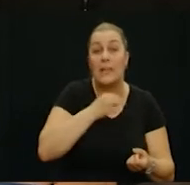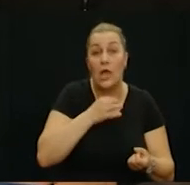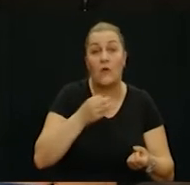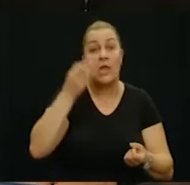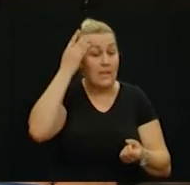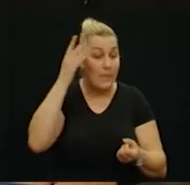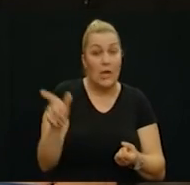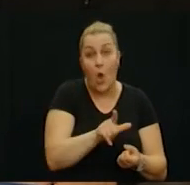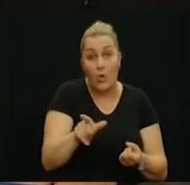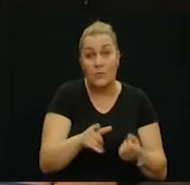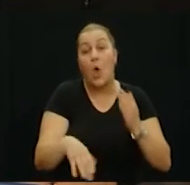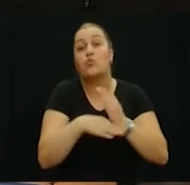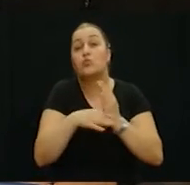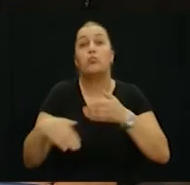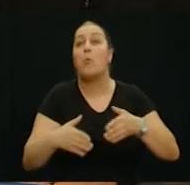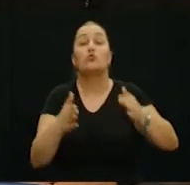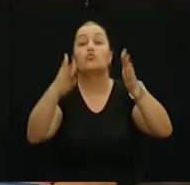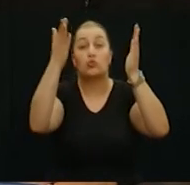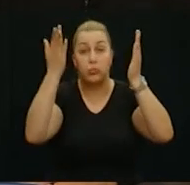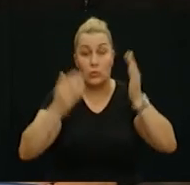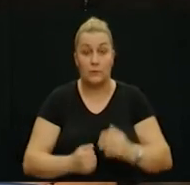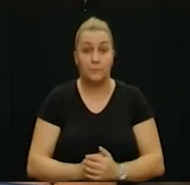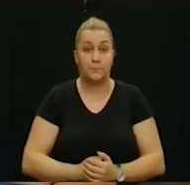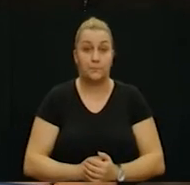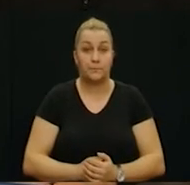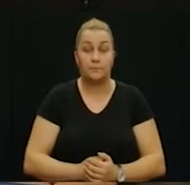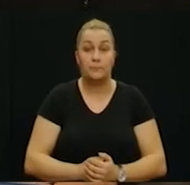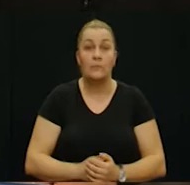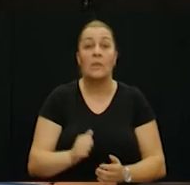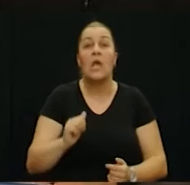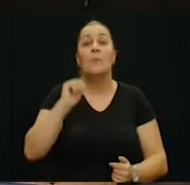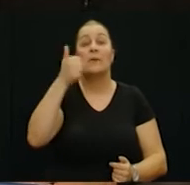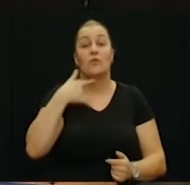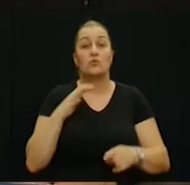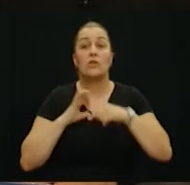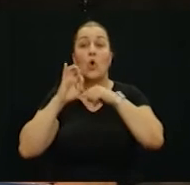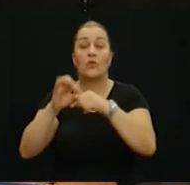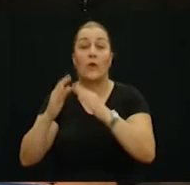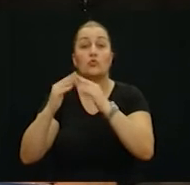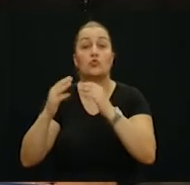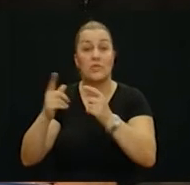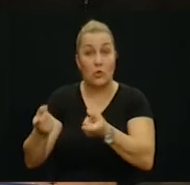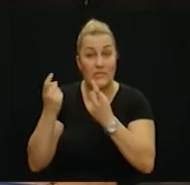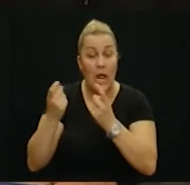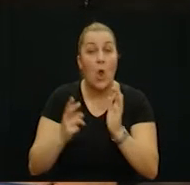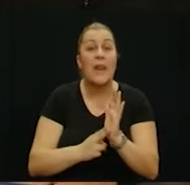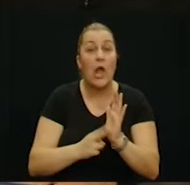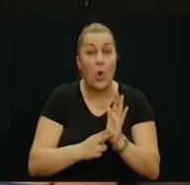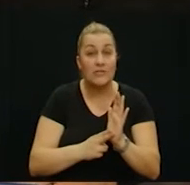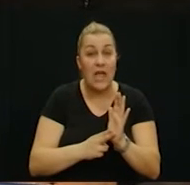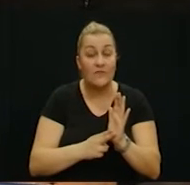koji su znali o tim ranjenicima da im se nađu uz put negdje kud budemo išli. Prvo su nas odveli u susjedno selo u